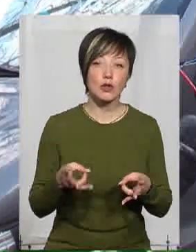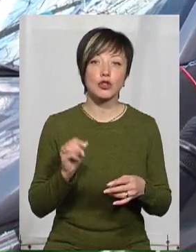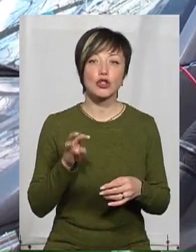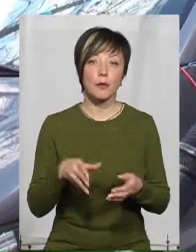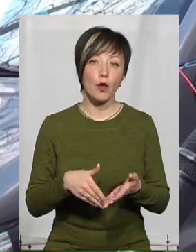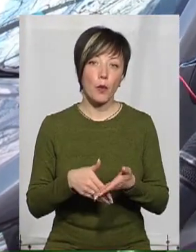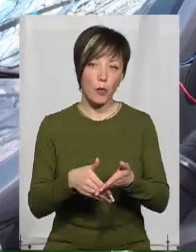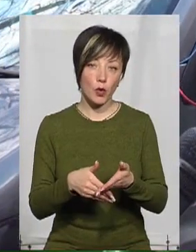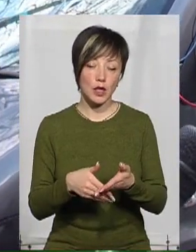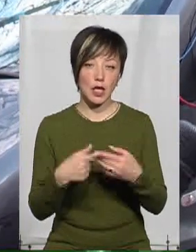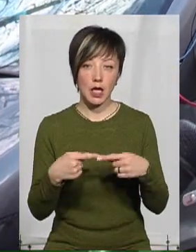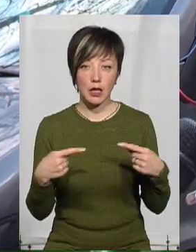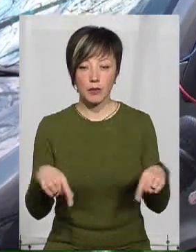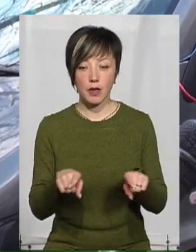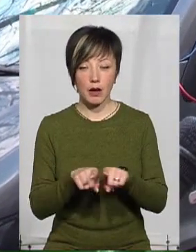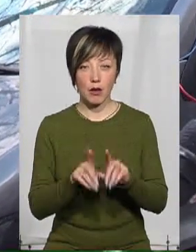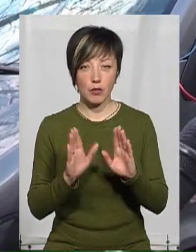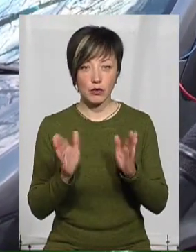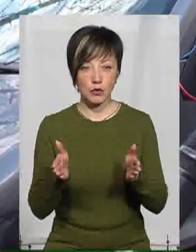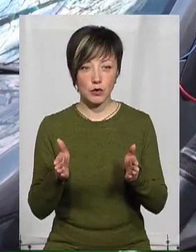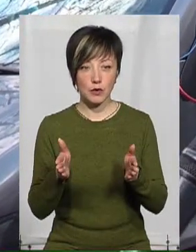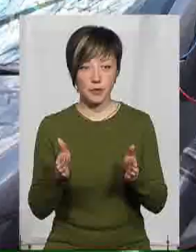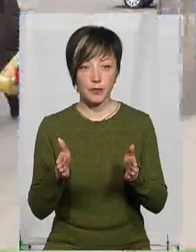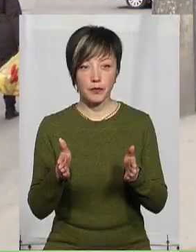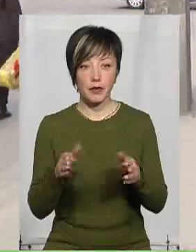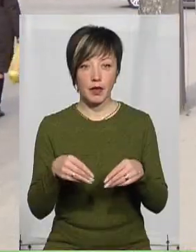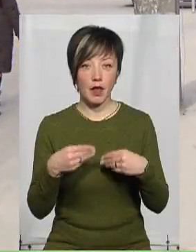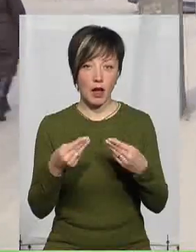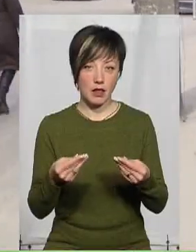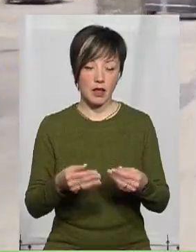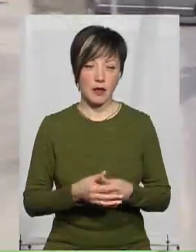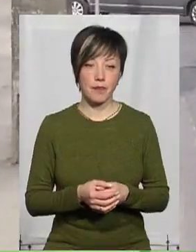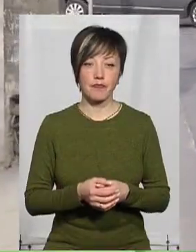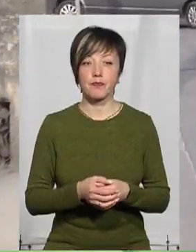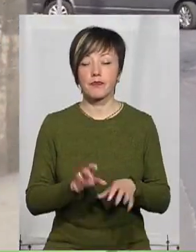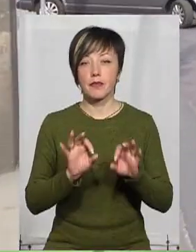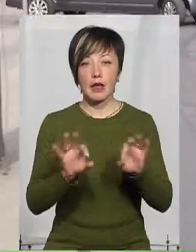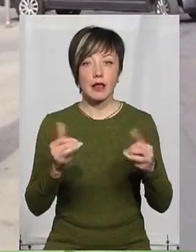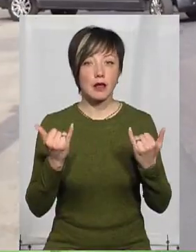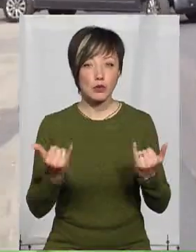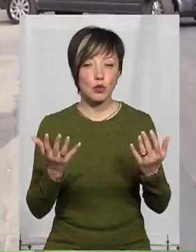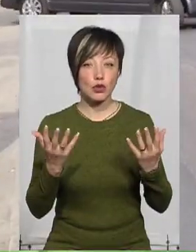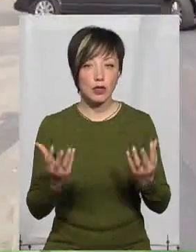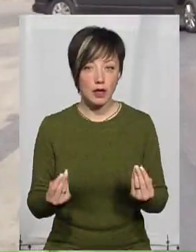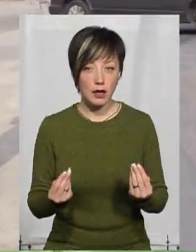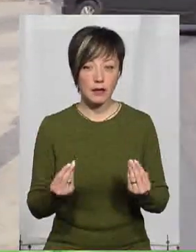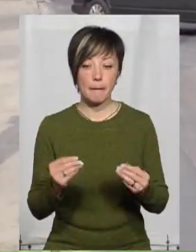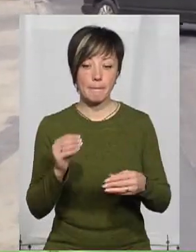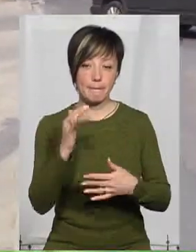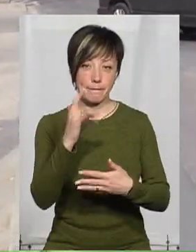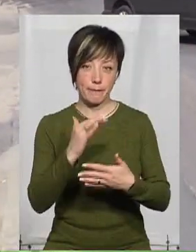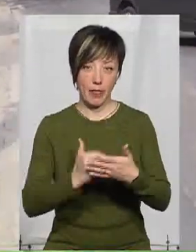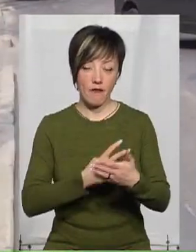допомогти. І буде така допомога, буде дам-дам-дам-дам. За словами Януша, на сьогоднішній день складається список